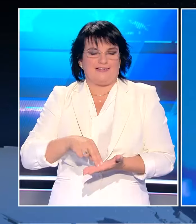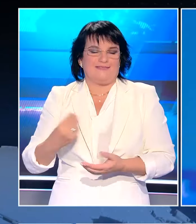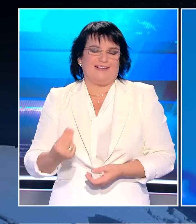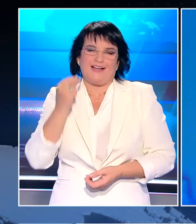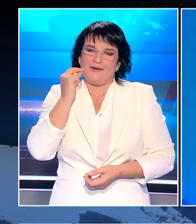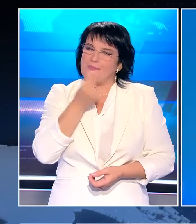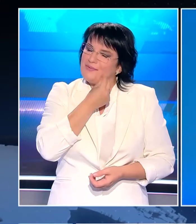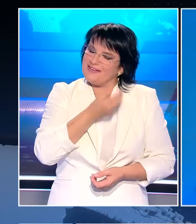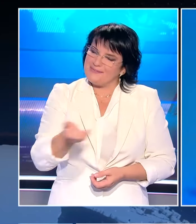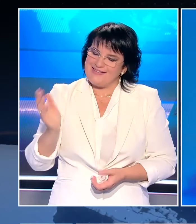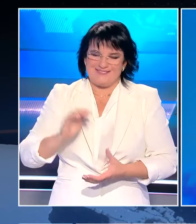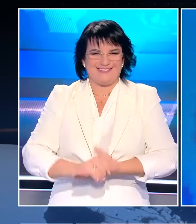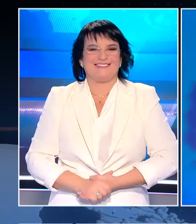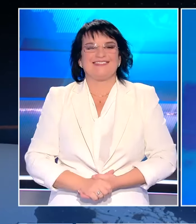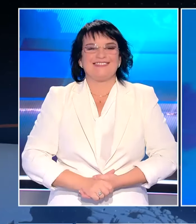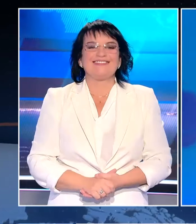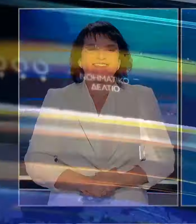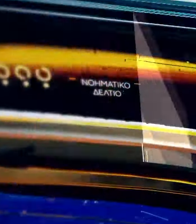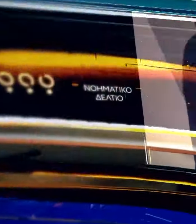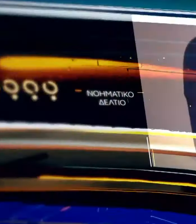Στραβελάκη. Καλό απόγευμα σε όλους.